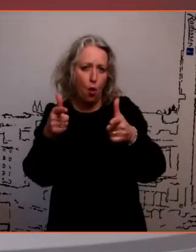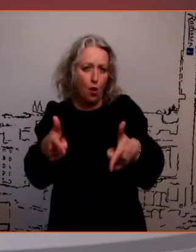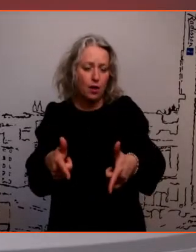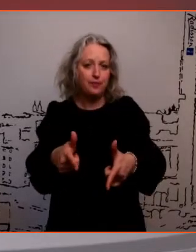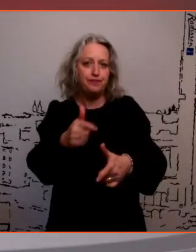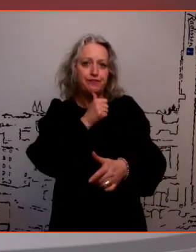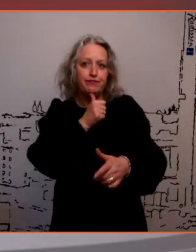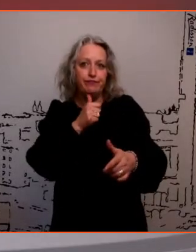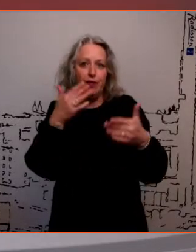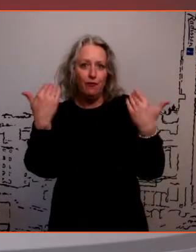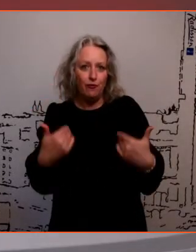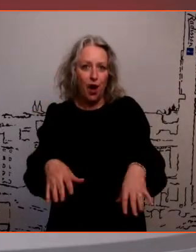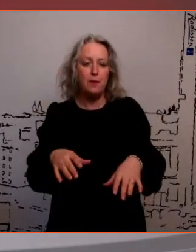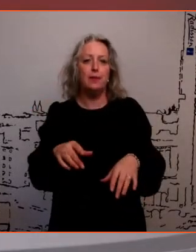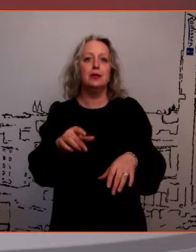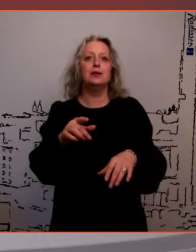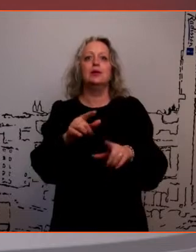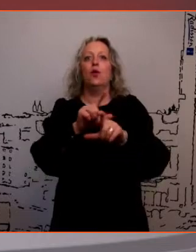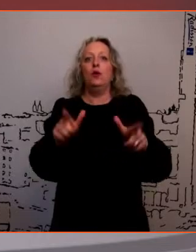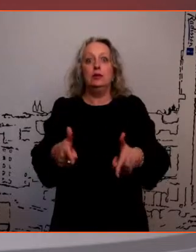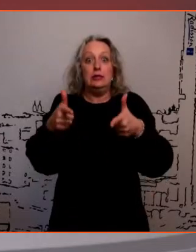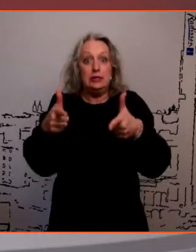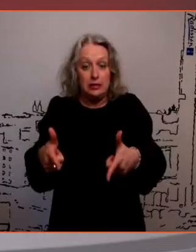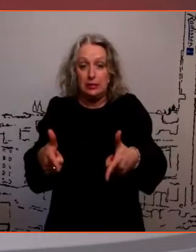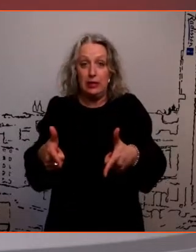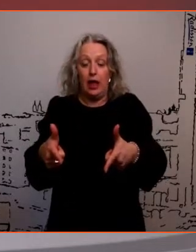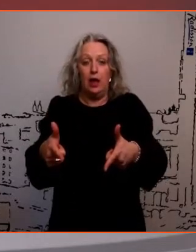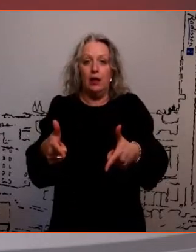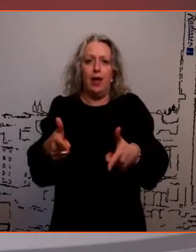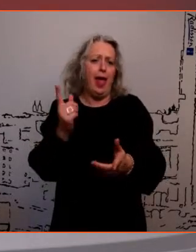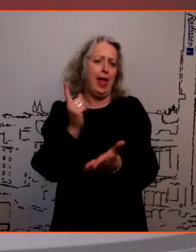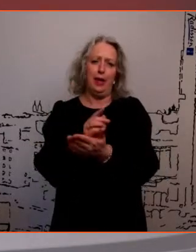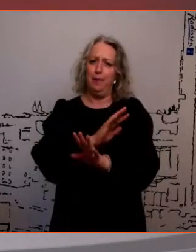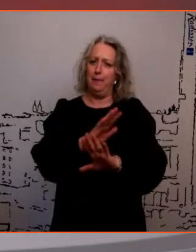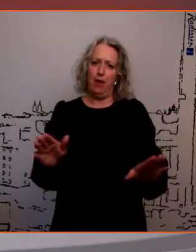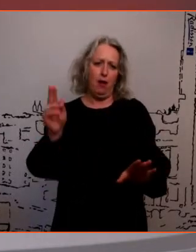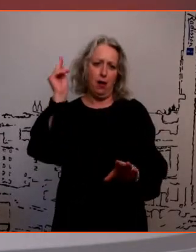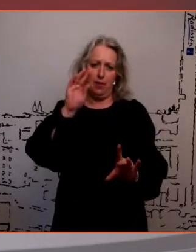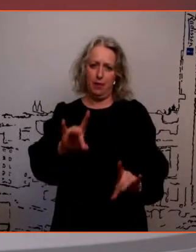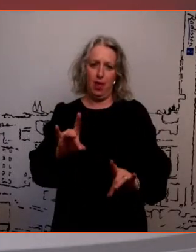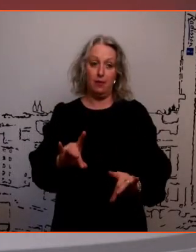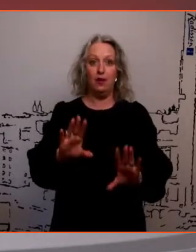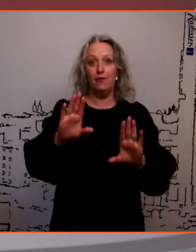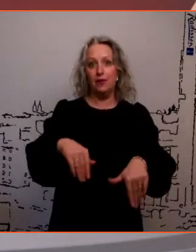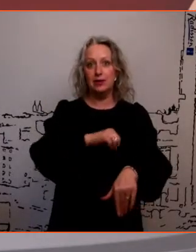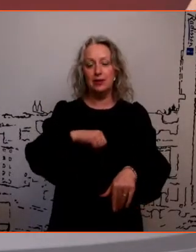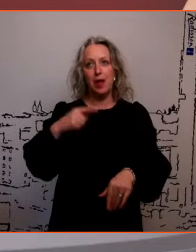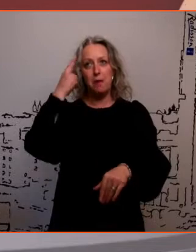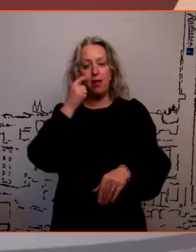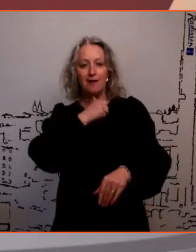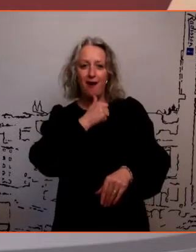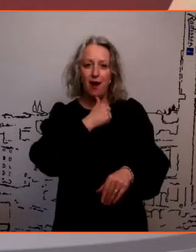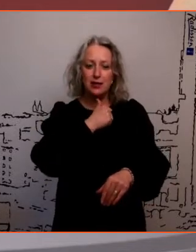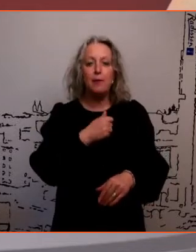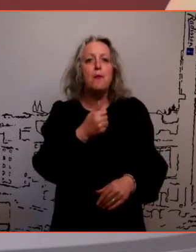katsed on toimud, see ma julgustan isegi kui te sisse saate, et pea minema. Et te võite lubada endal teha katsed ja vaadata, et kuhu siis see nagu välja jõuab,